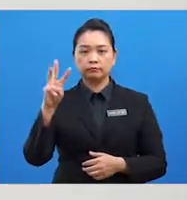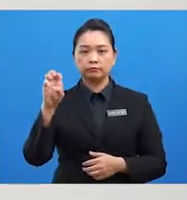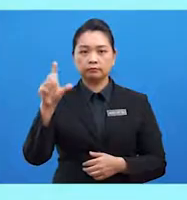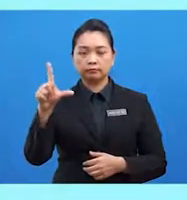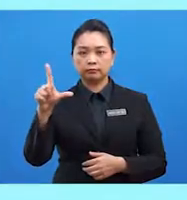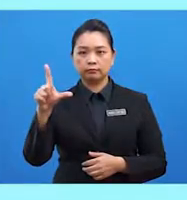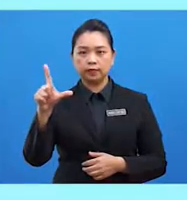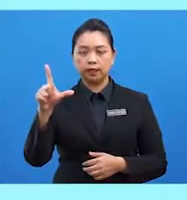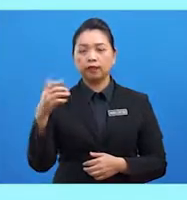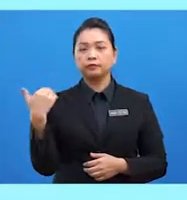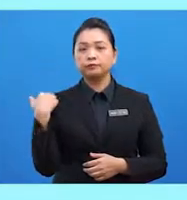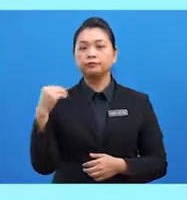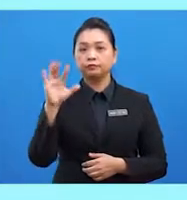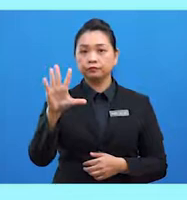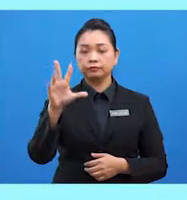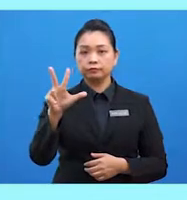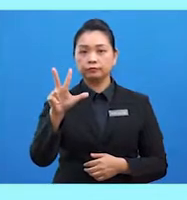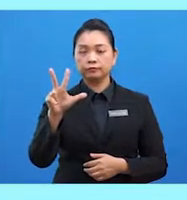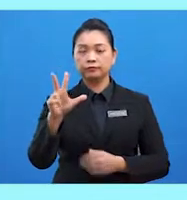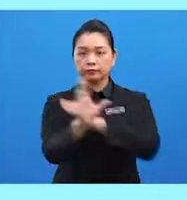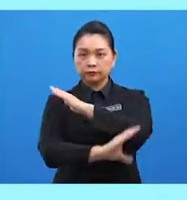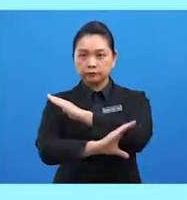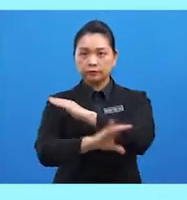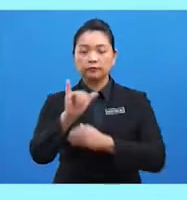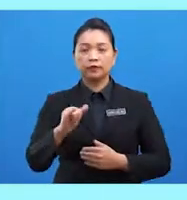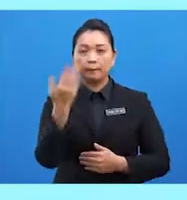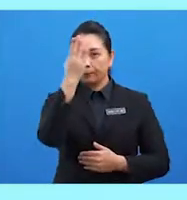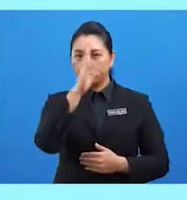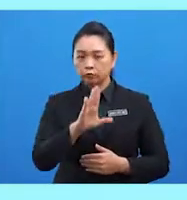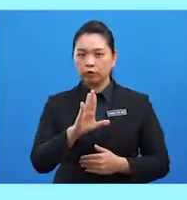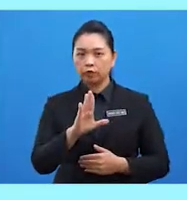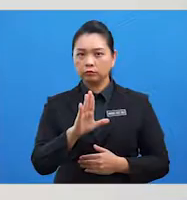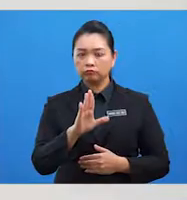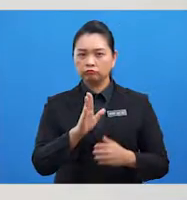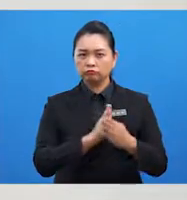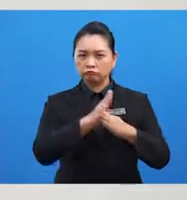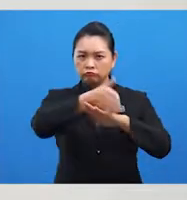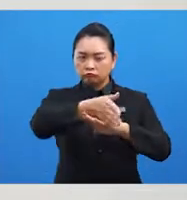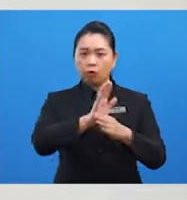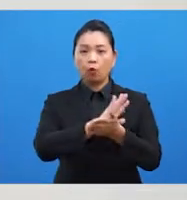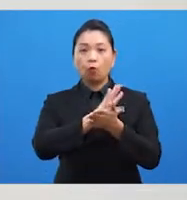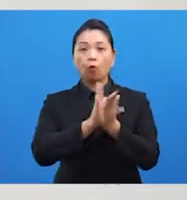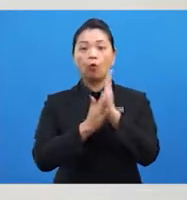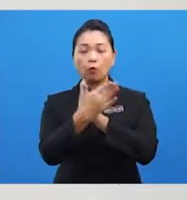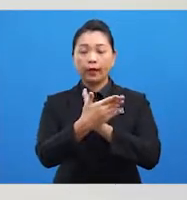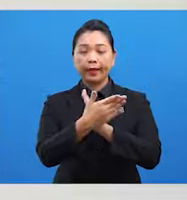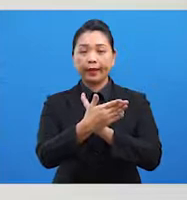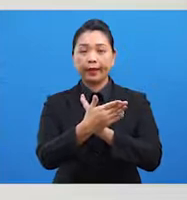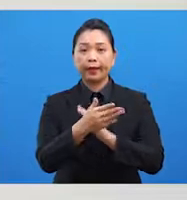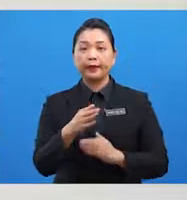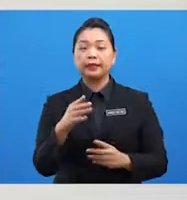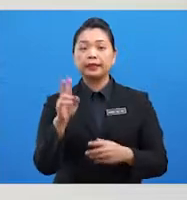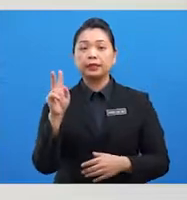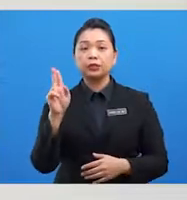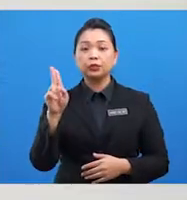daripada 53 buah negara yang pernah dijajah oleh British. Malaysia menyertai Commonwealth selepas